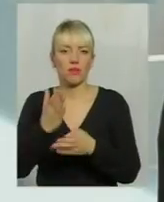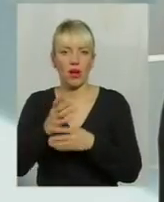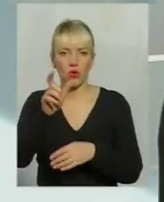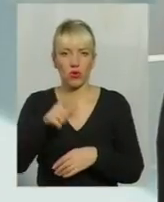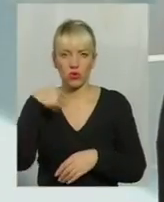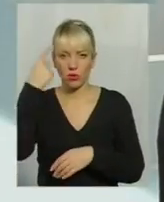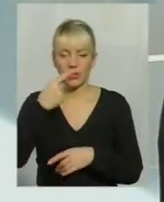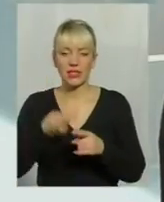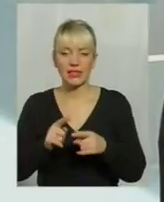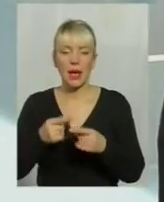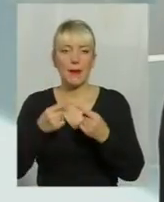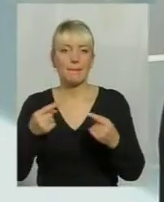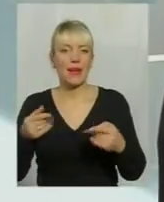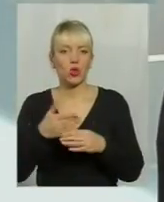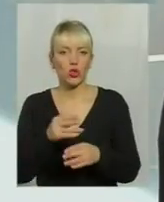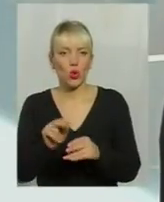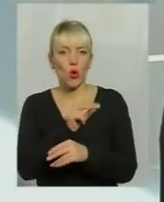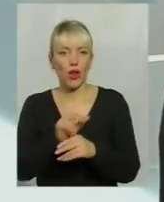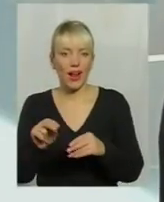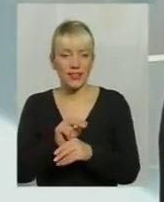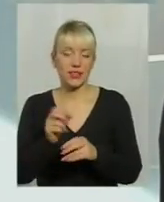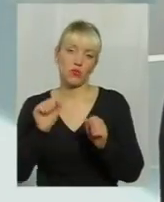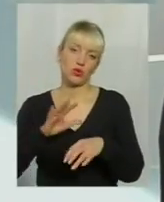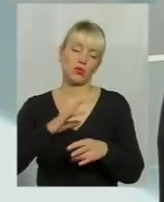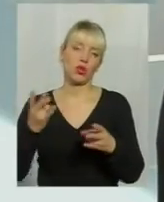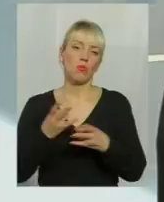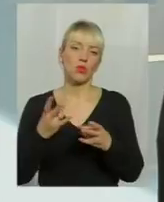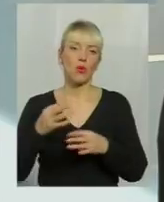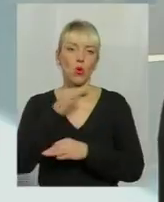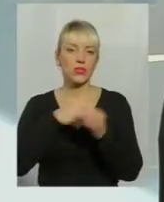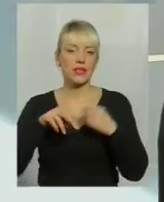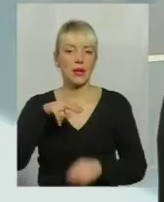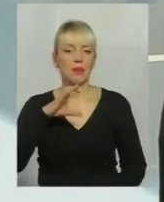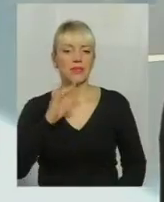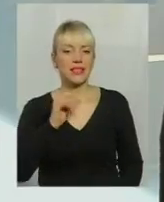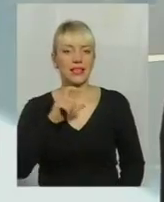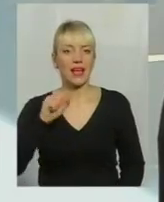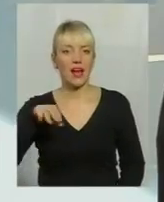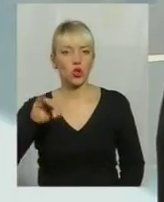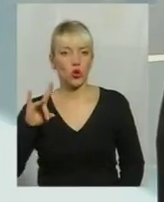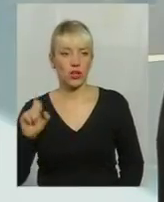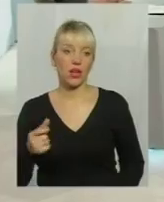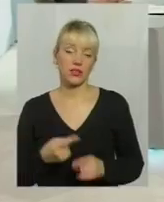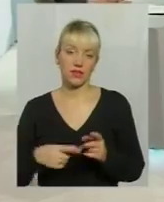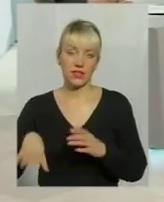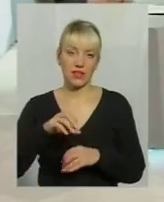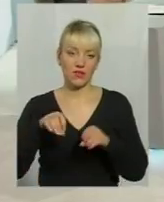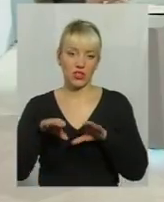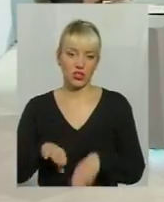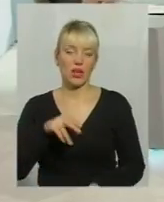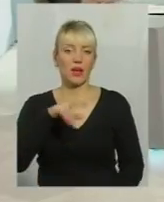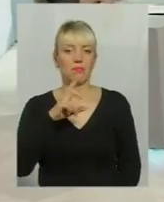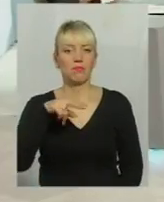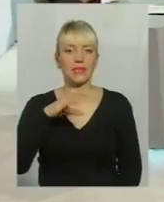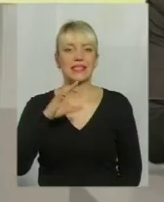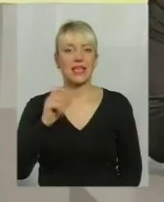методи корекції. Можливо, дійсно, потрібна також консультація психіатра. До прикладу, це все вирішує вже психотерапевт. Тобто